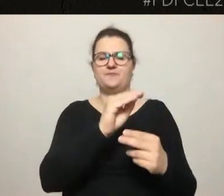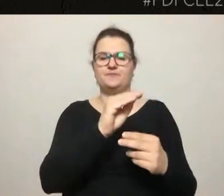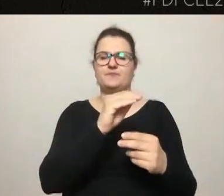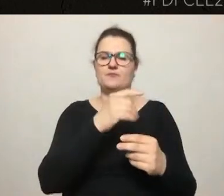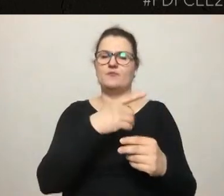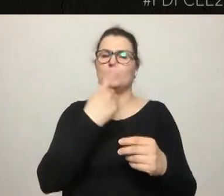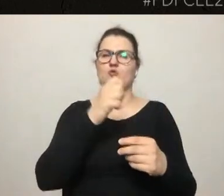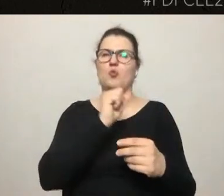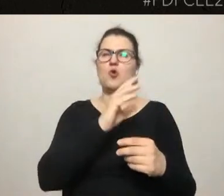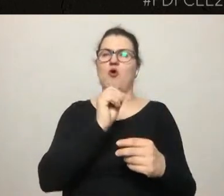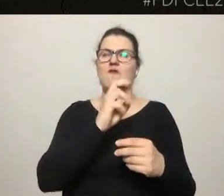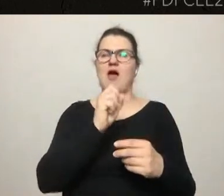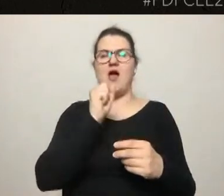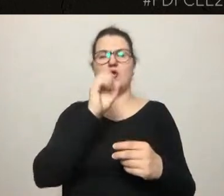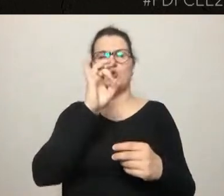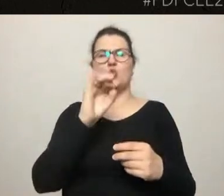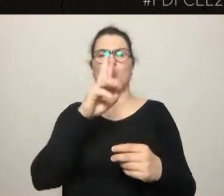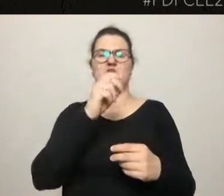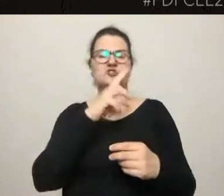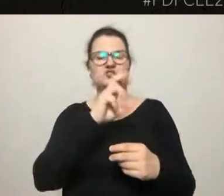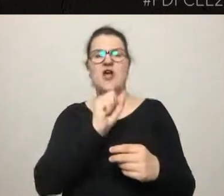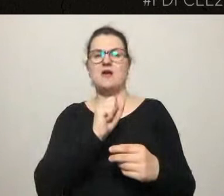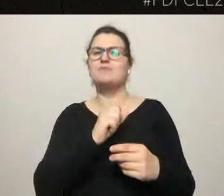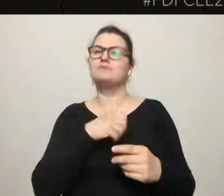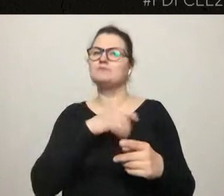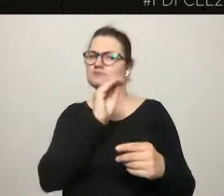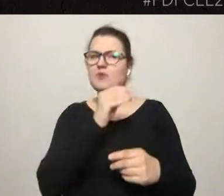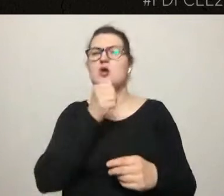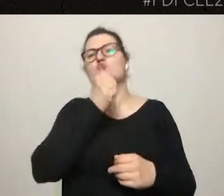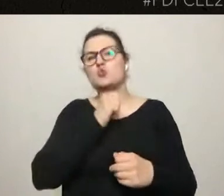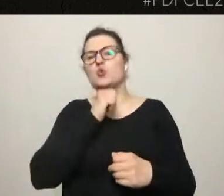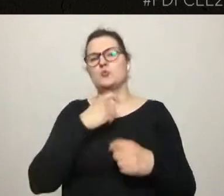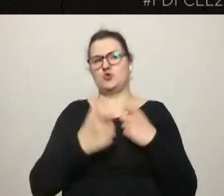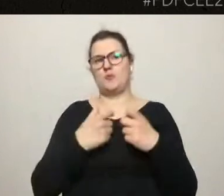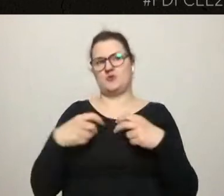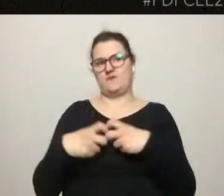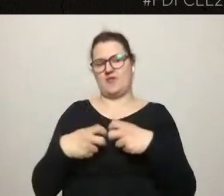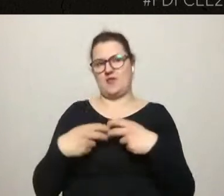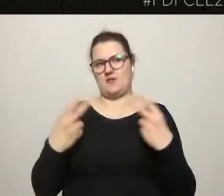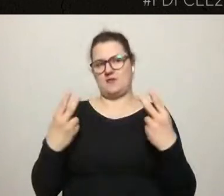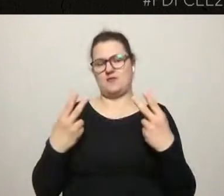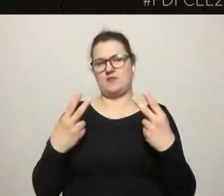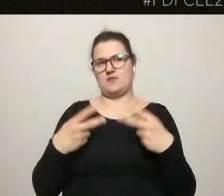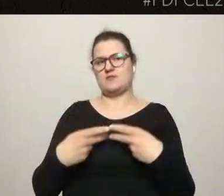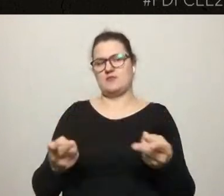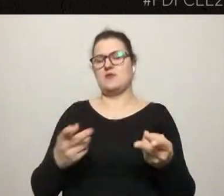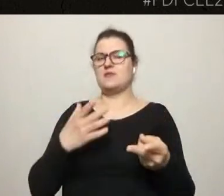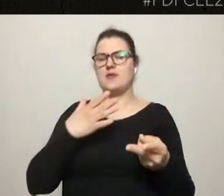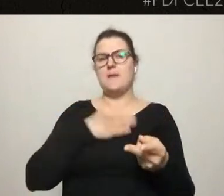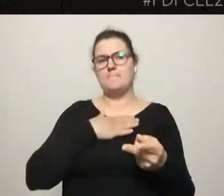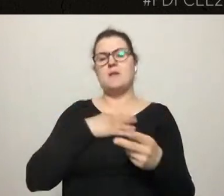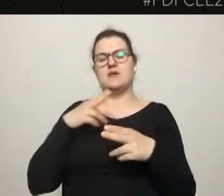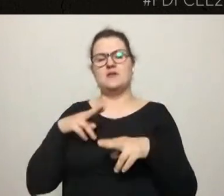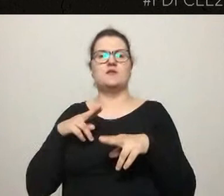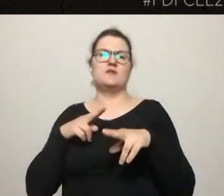powiedzieliśmy spróbujmy zrobić to online. Mamy narzędzia, wtedy jeszcze Zoom nie był taki popularny, więc stwierdziliśmy, proponujemy zrobić to tak, że